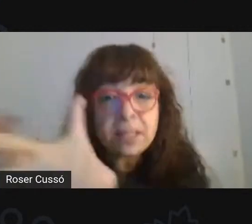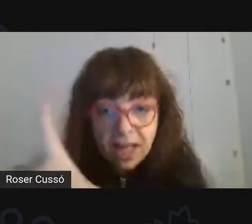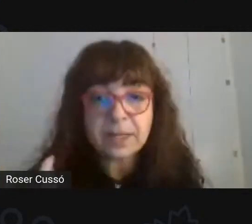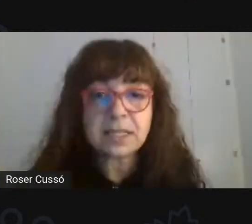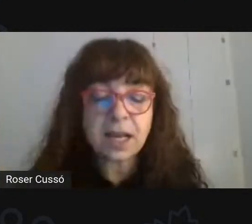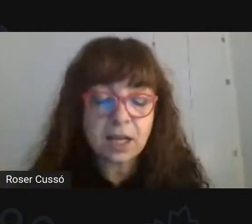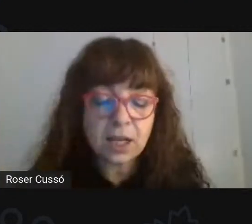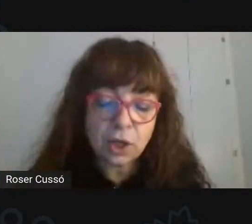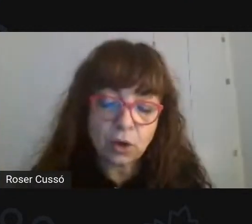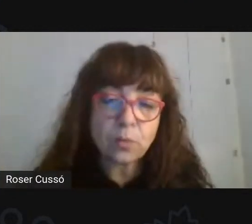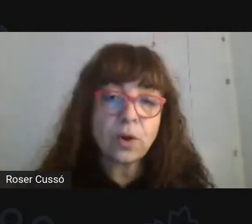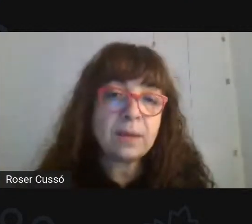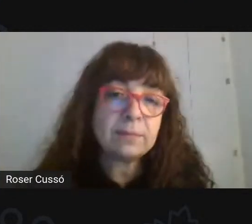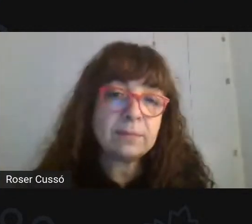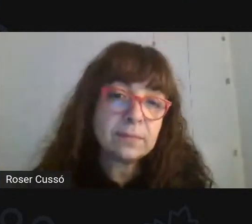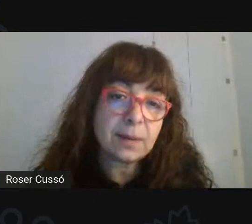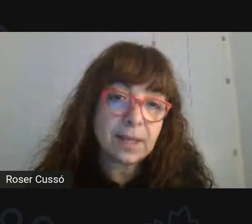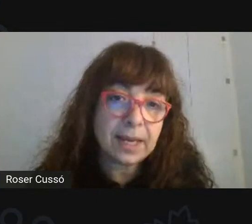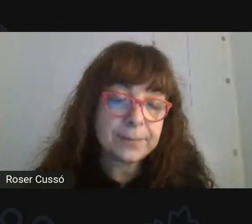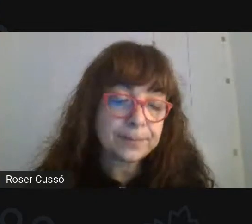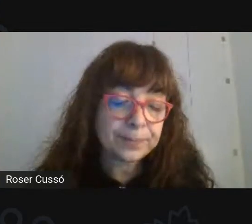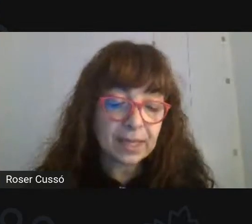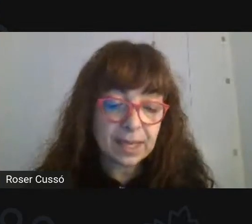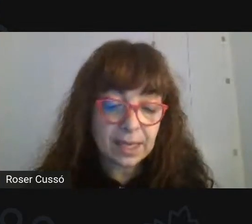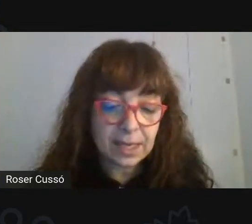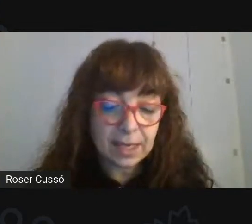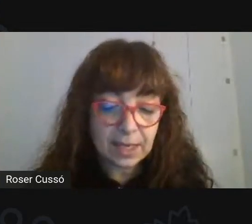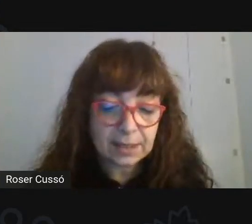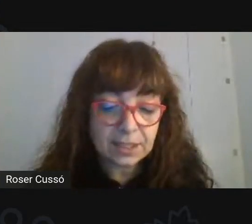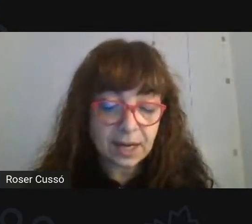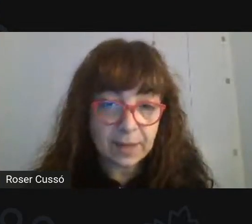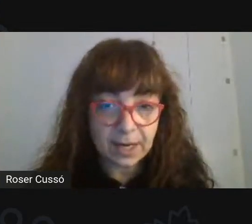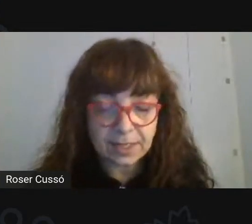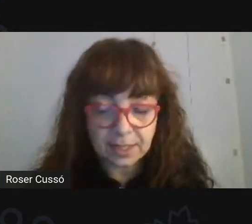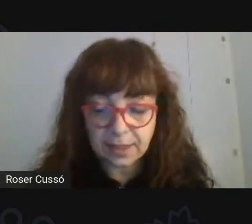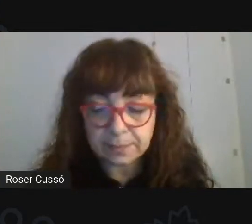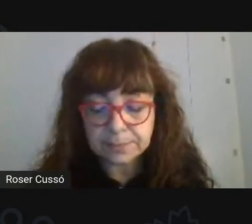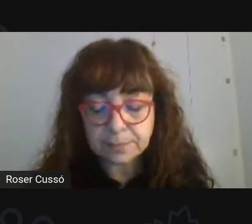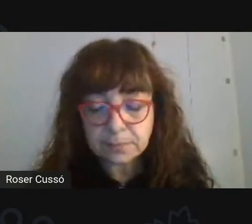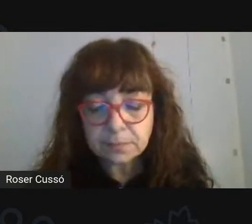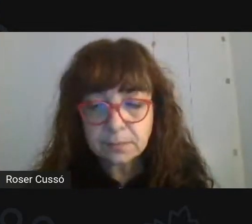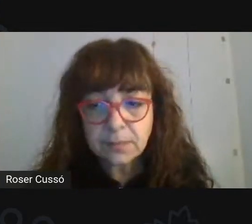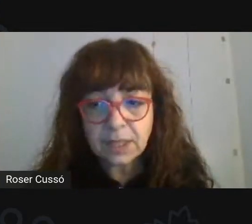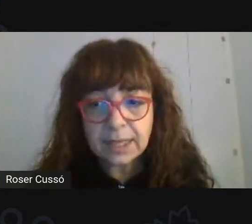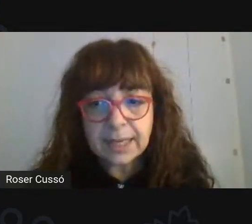començar a pensar com volem treballar digitalment en el centre.